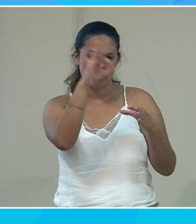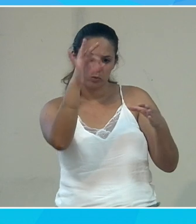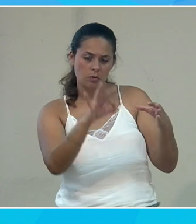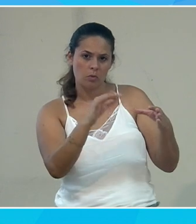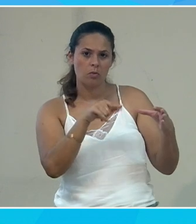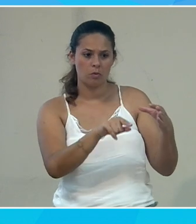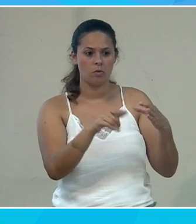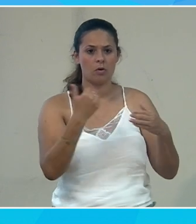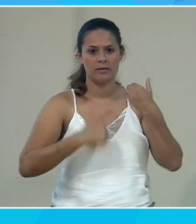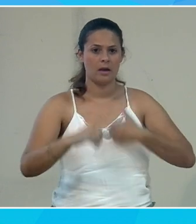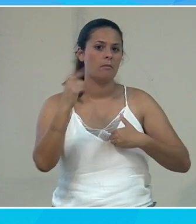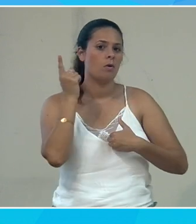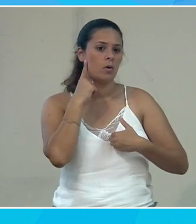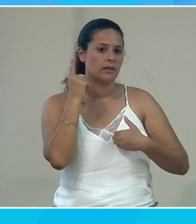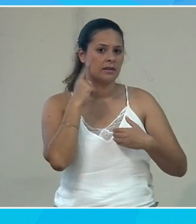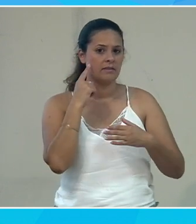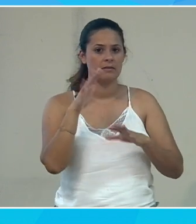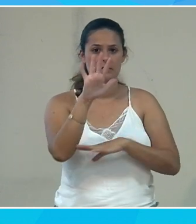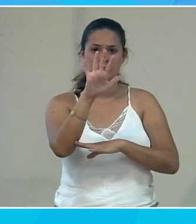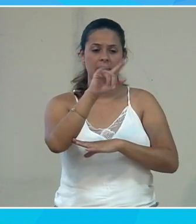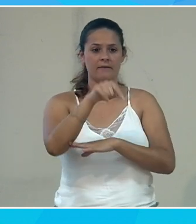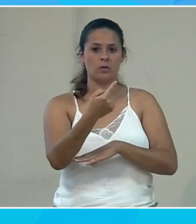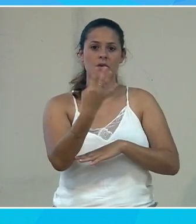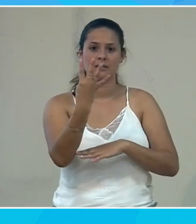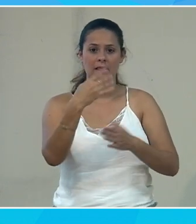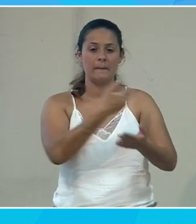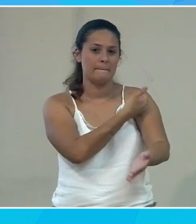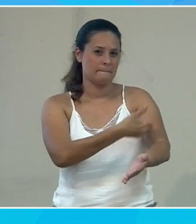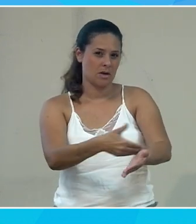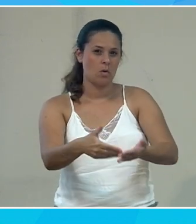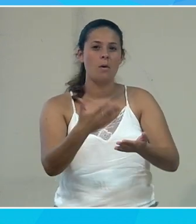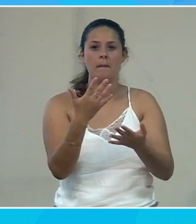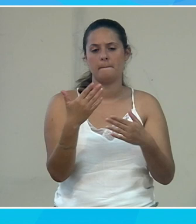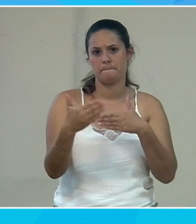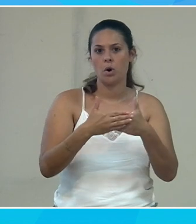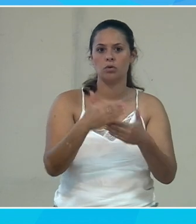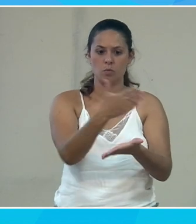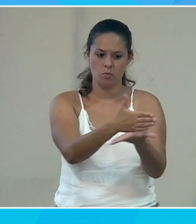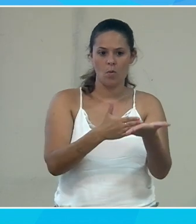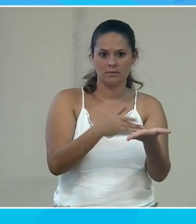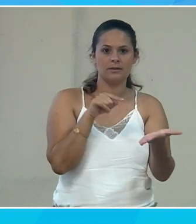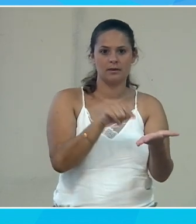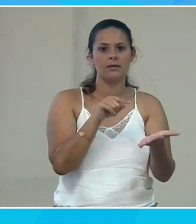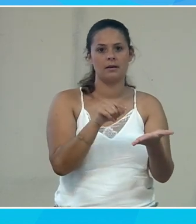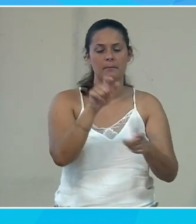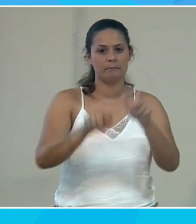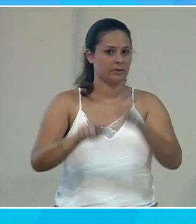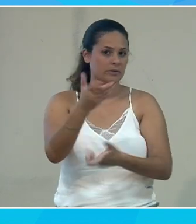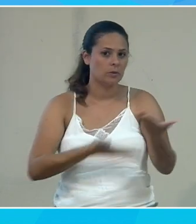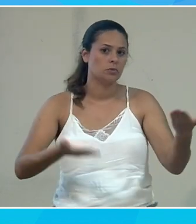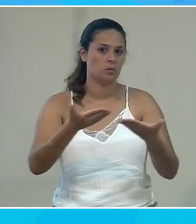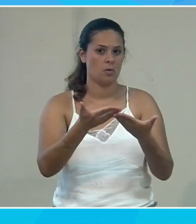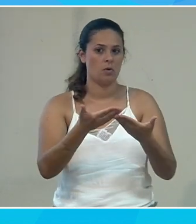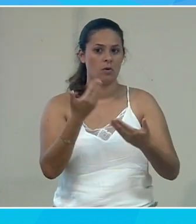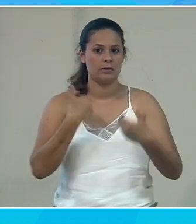le handicap auditif, c'est presque 5,4 millions, donc ce n pas loin de la moitié des personnes en situation de handicap. On a ensuite